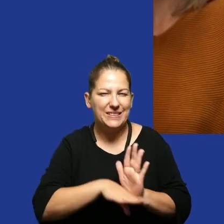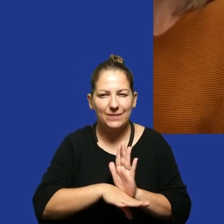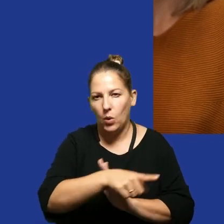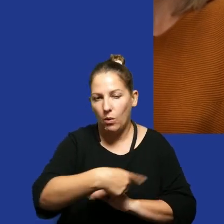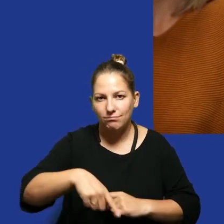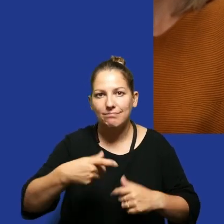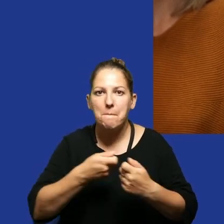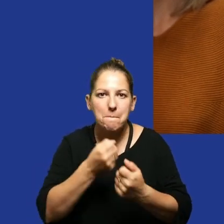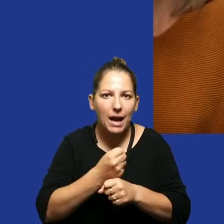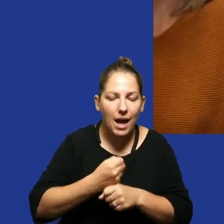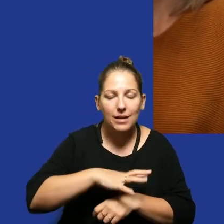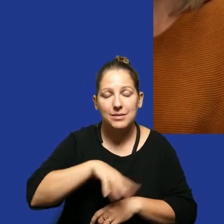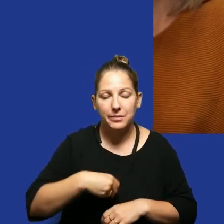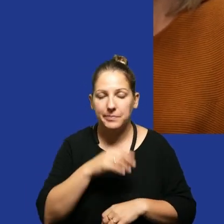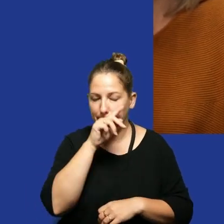z którymi pracujemy